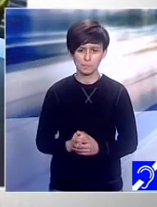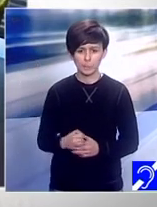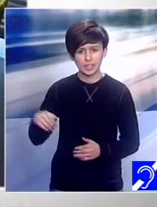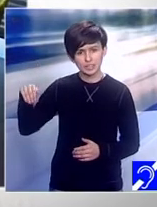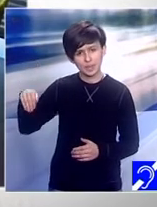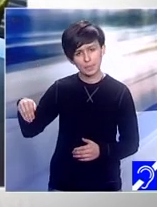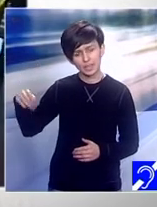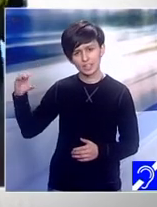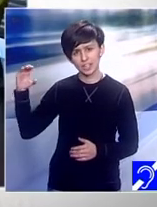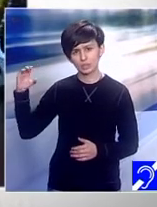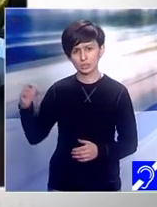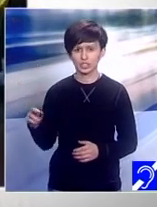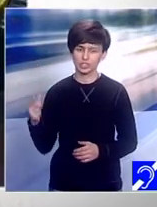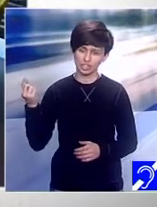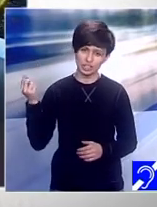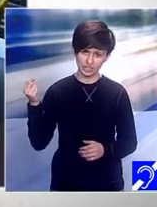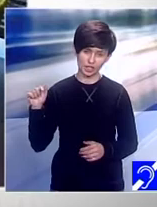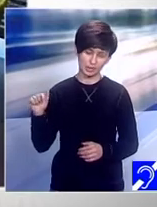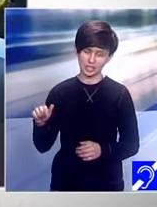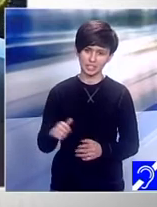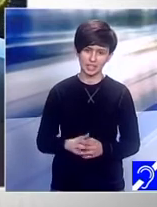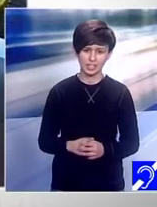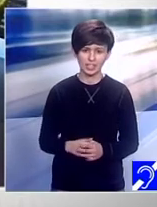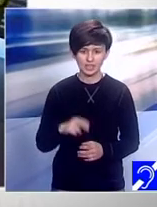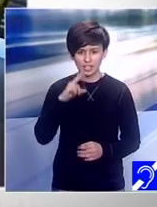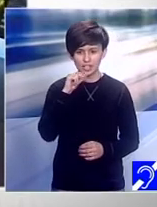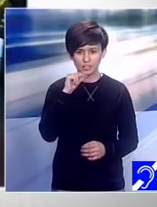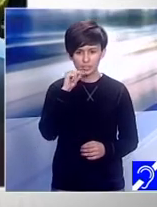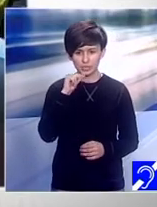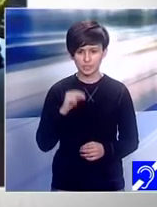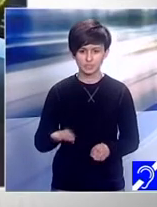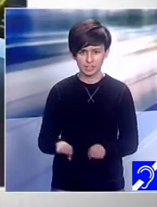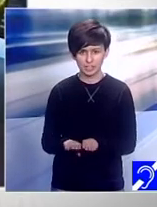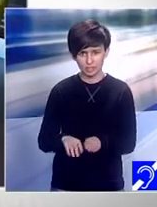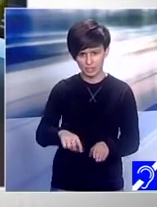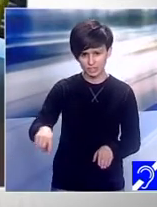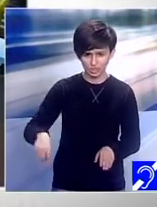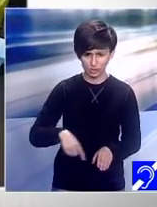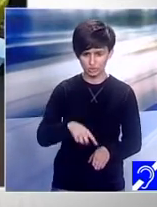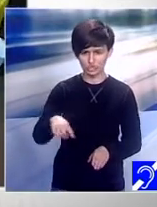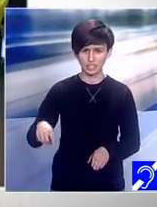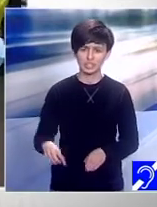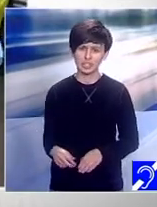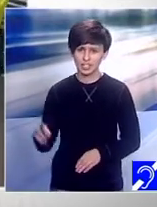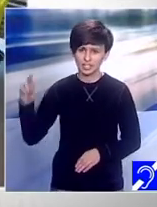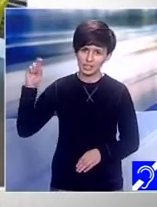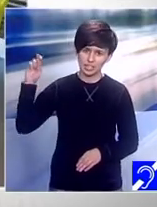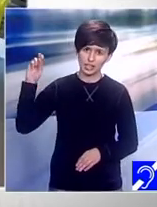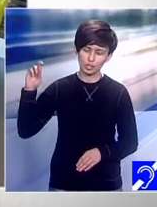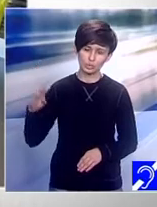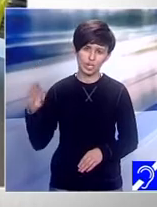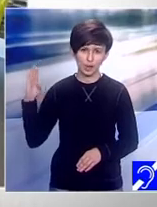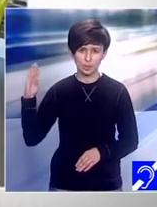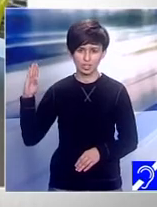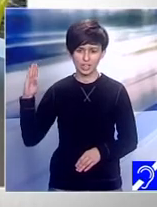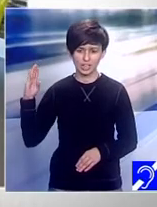Mario și David vorbim despre colegii noștri despre Mihai Arsenie Raluca Avram Bogdan Cristia